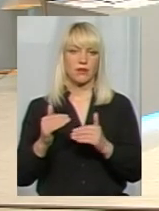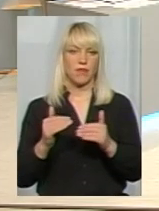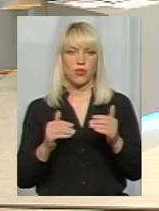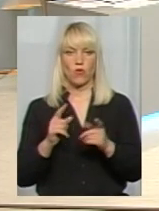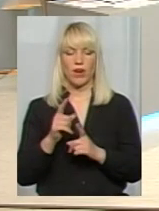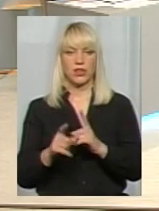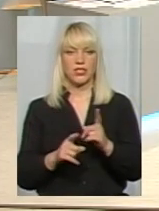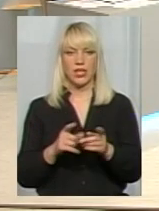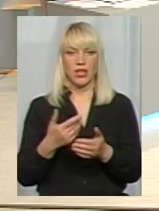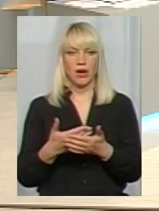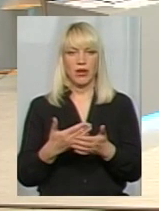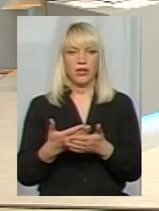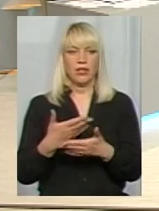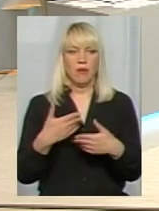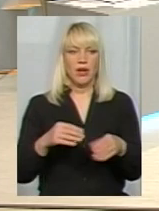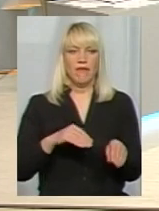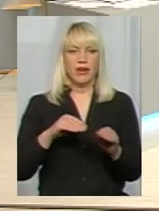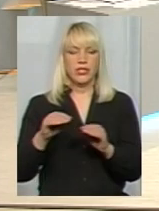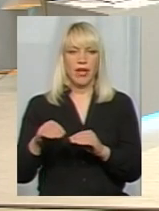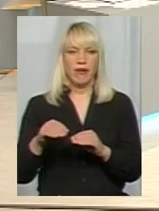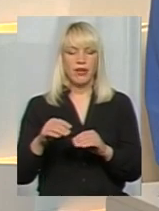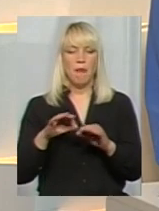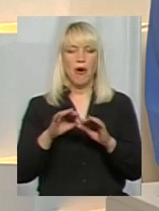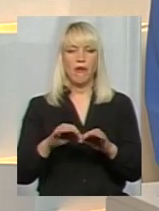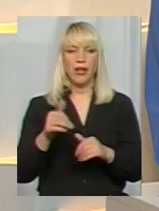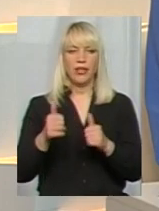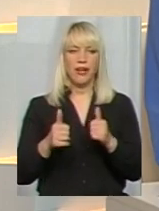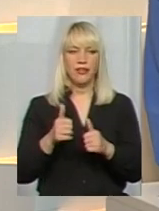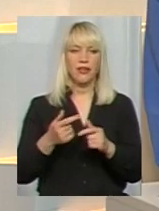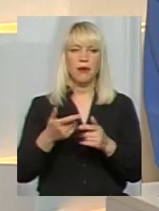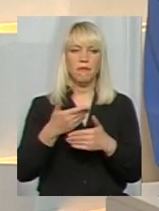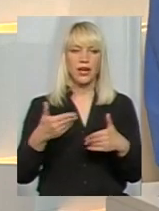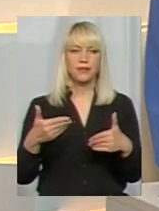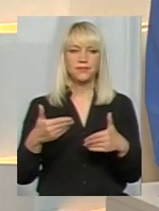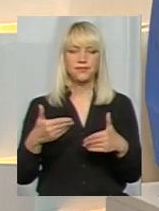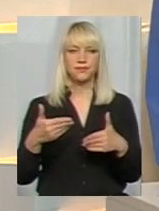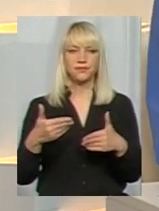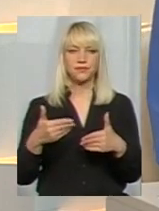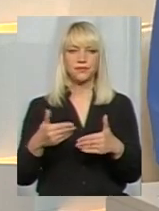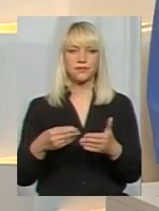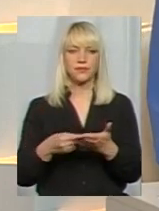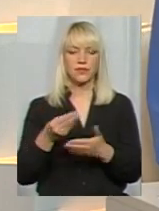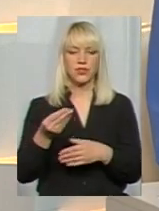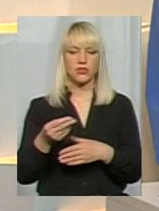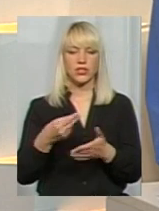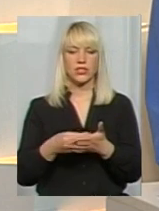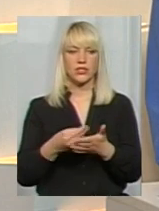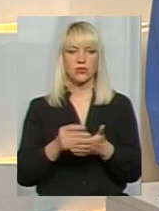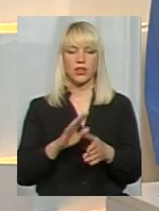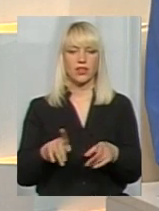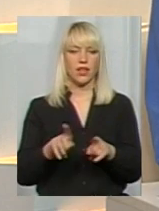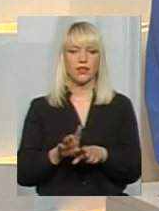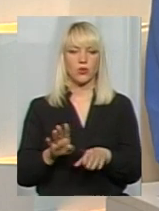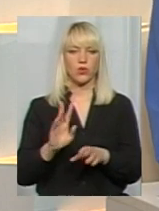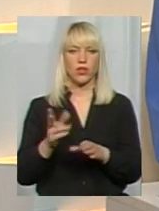прикладу, ми, проводивши тендерні торги, ми виставили ціну незвичайно не таку, яку